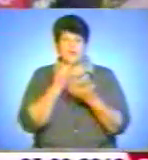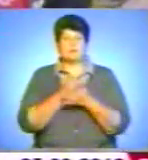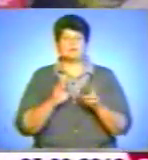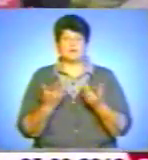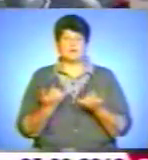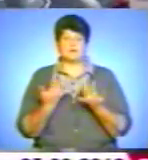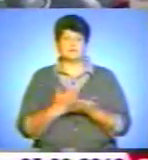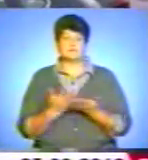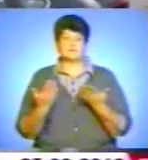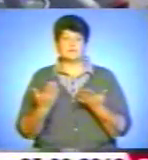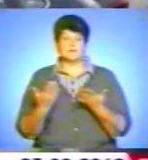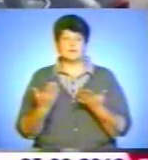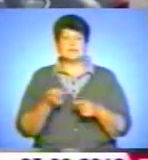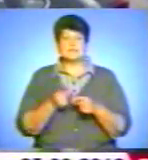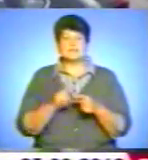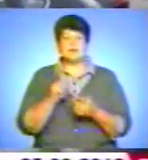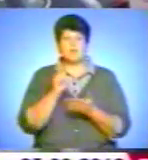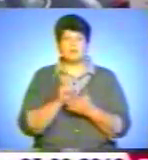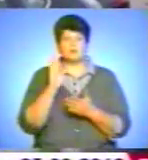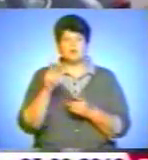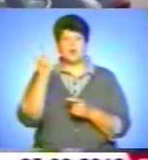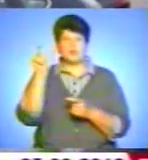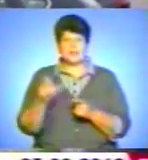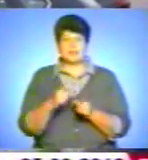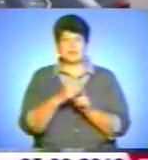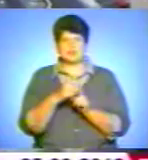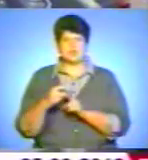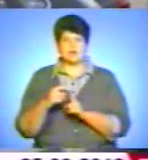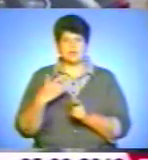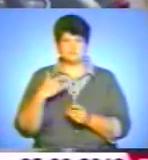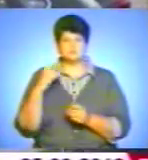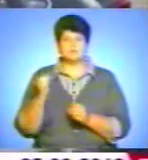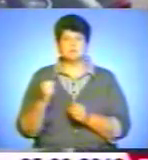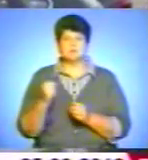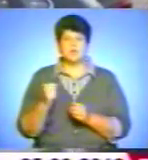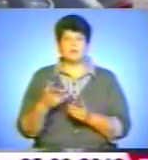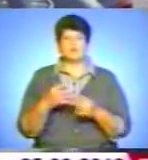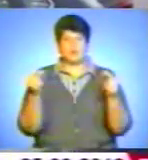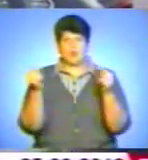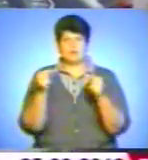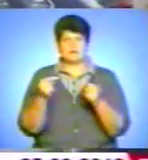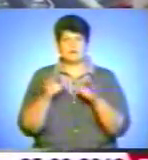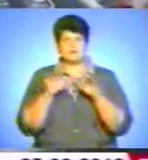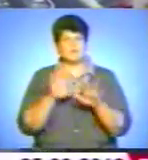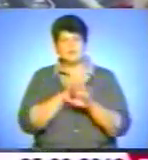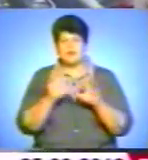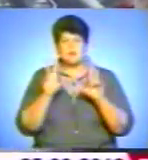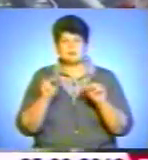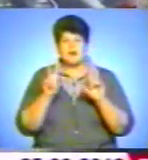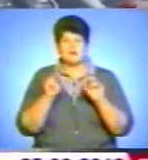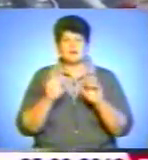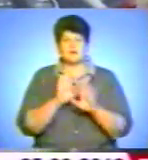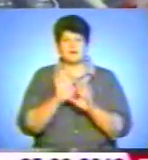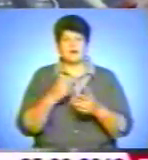виходить. Це повинно бути людина слова і повинні бути якісь конкретні справи. Тобто не обіцяти, а я буду